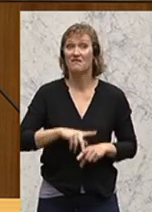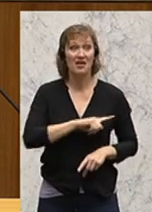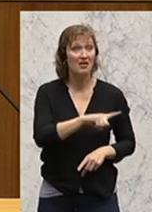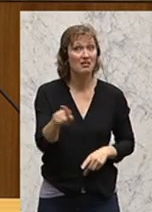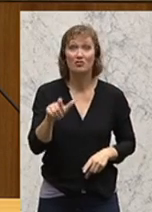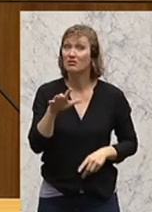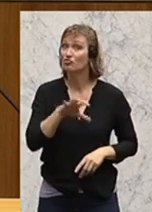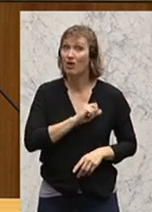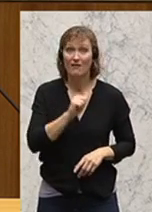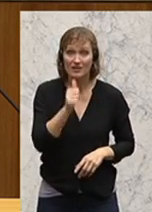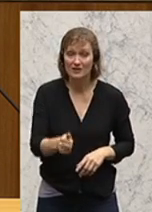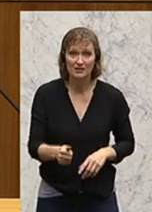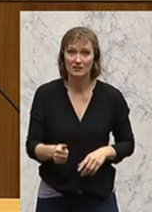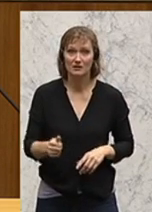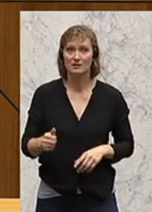geschafft,